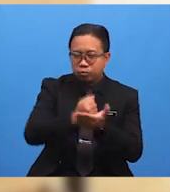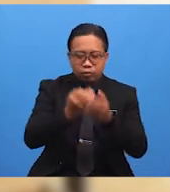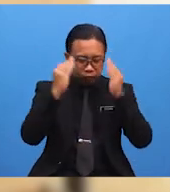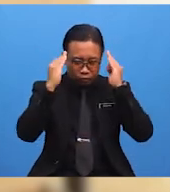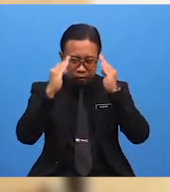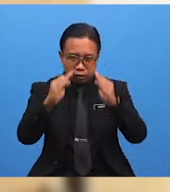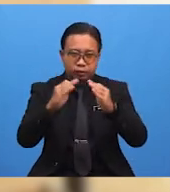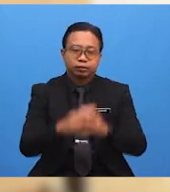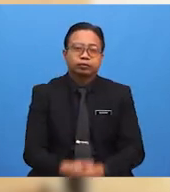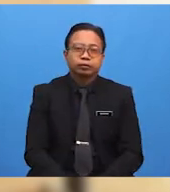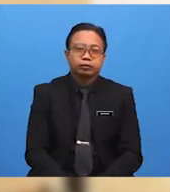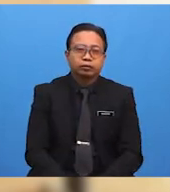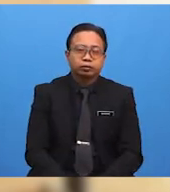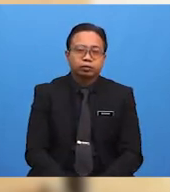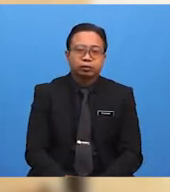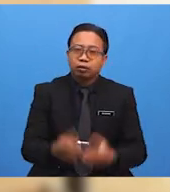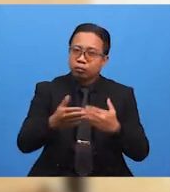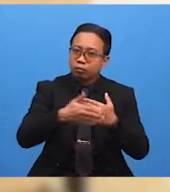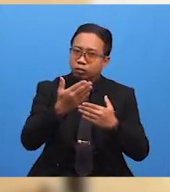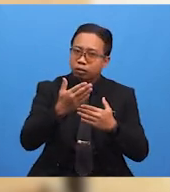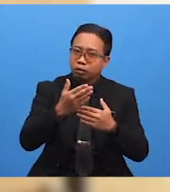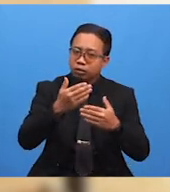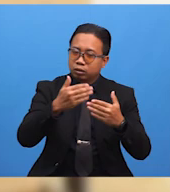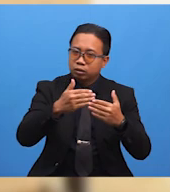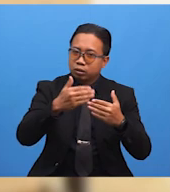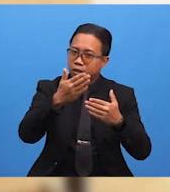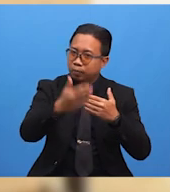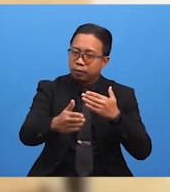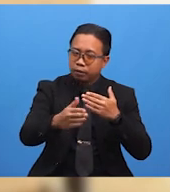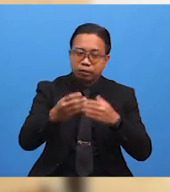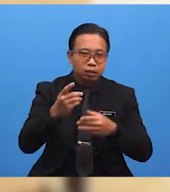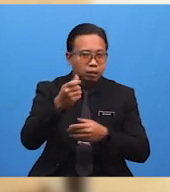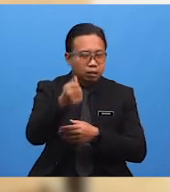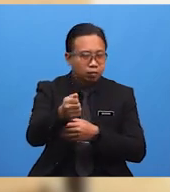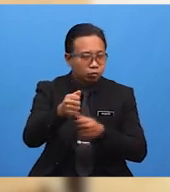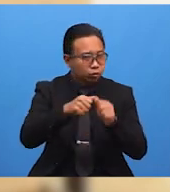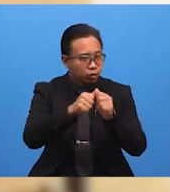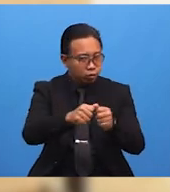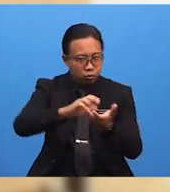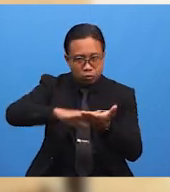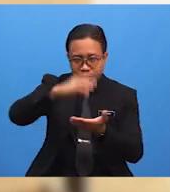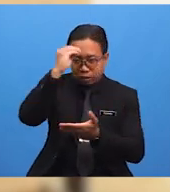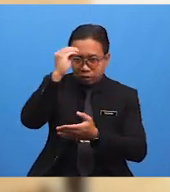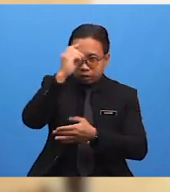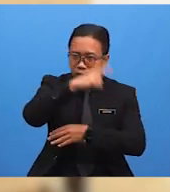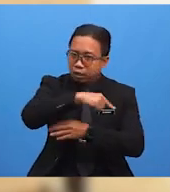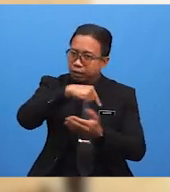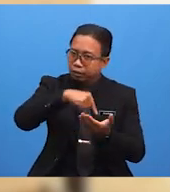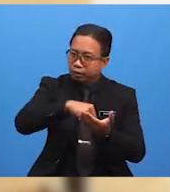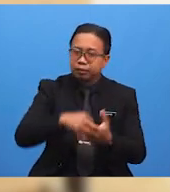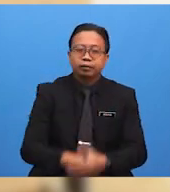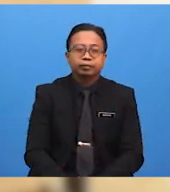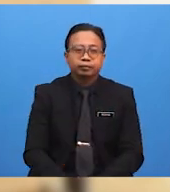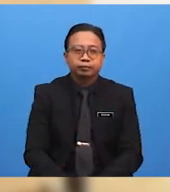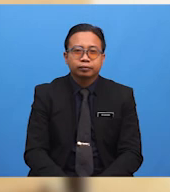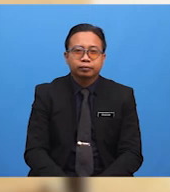Mudah-mudahan selepas kamu mengikuti pembelajaran kita pada hari